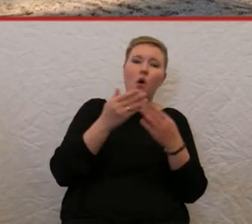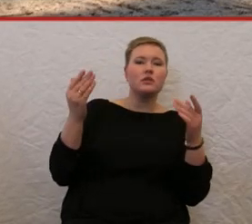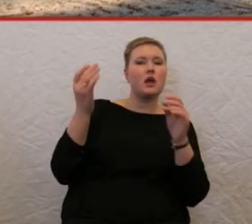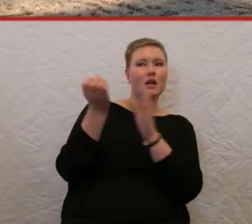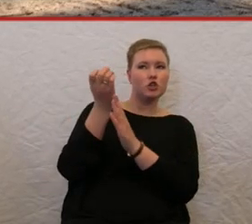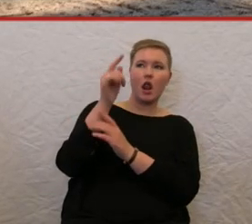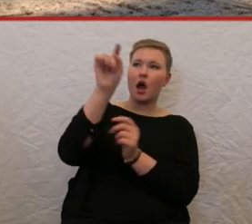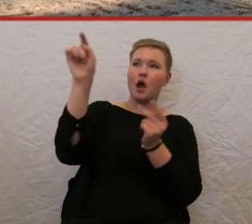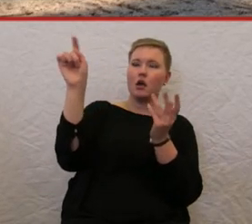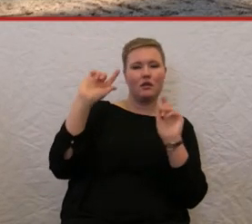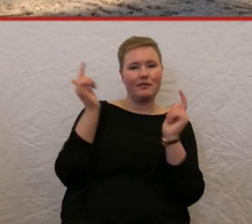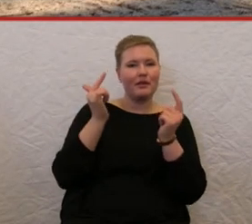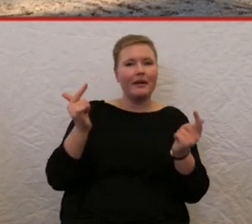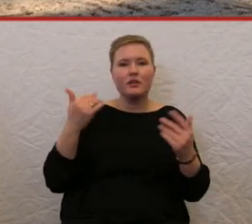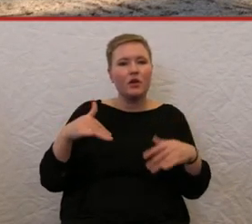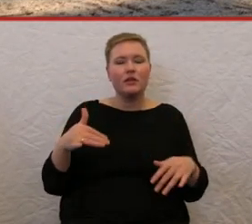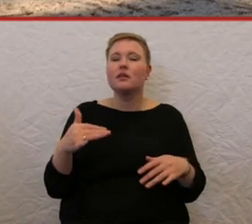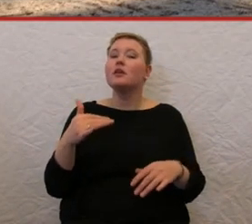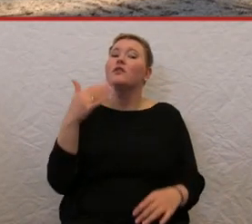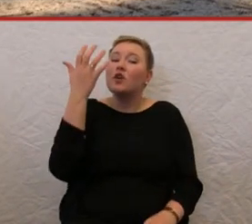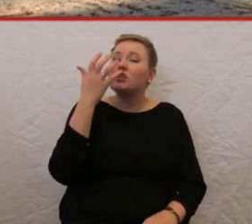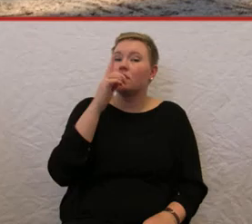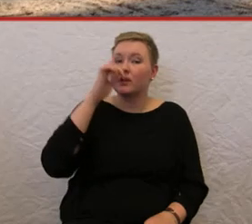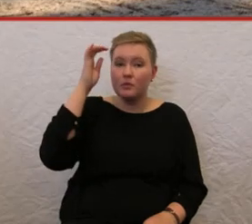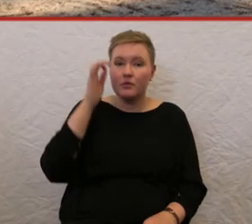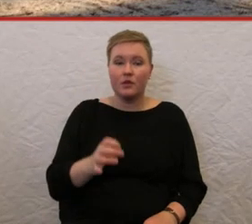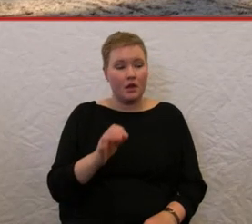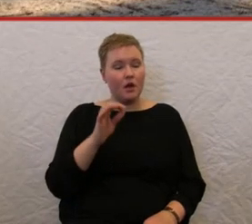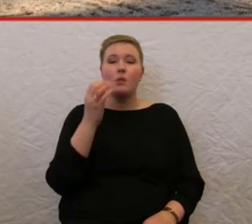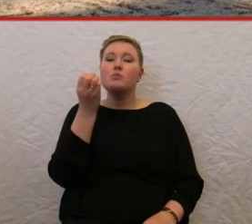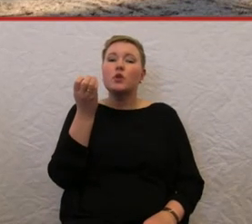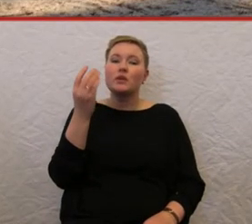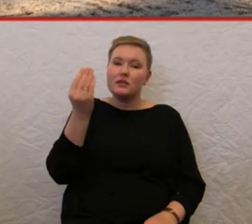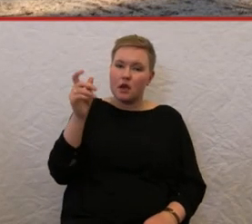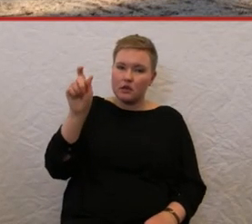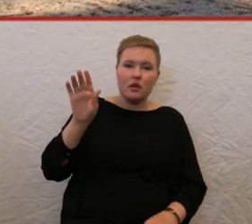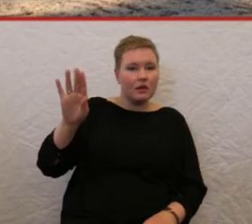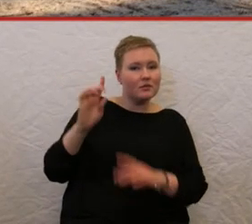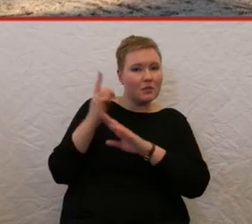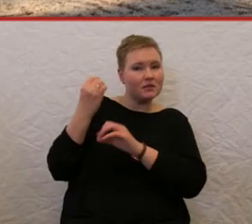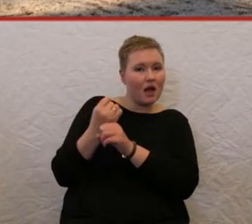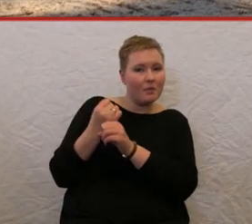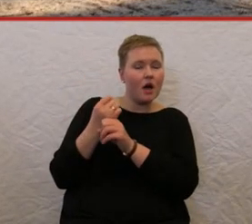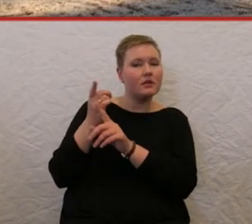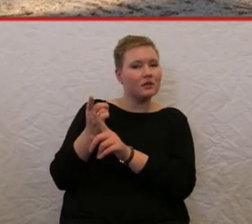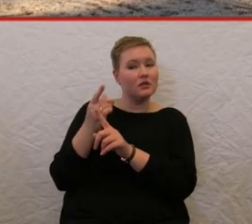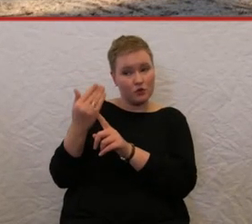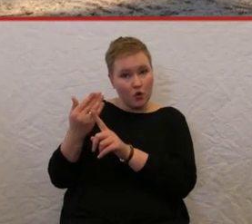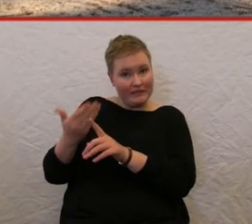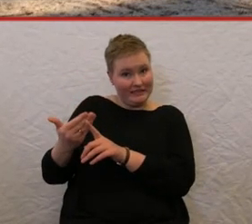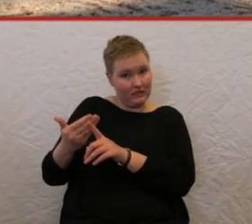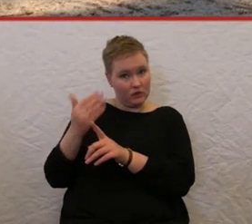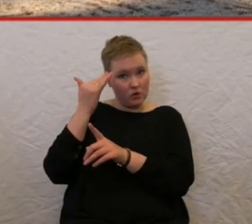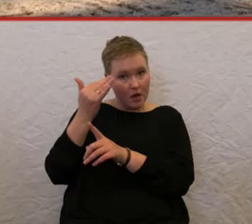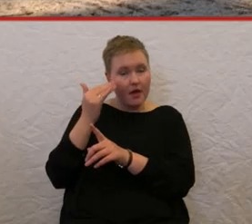Und das ist etwas, wo ich mich frage, hätte man ein Produktdesigner in seiner Masterarbeit über sowas nachgedacht? Das hätte, glaube ich, einen viel höheren sozialen